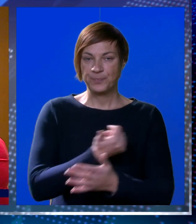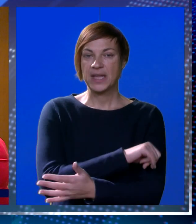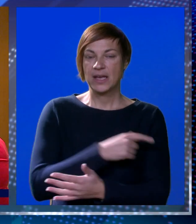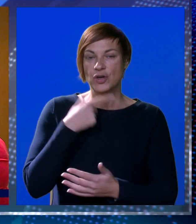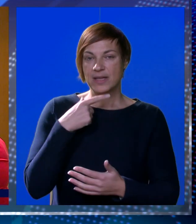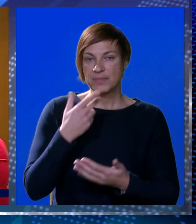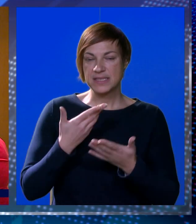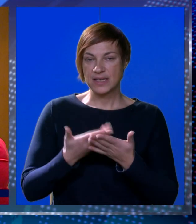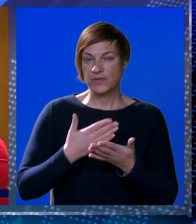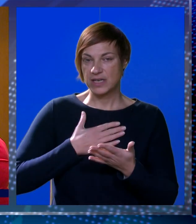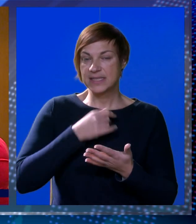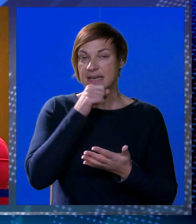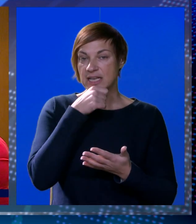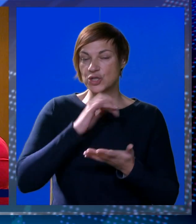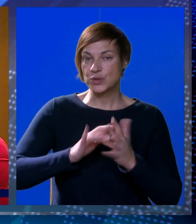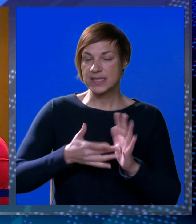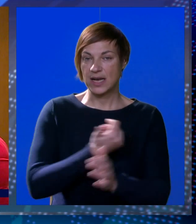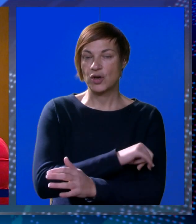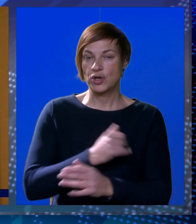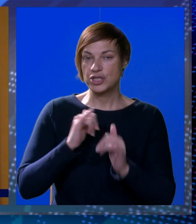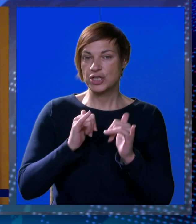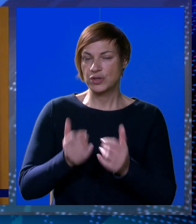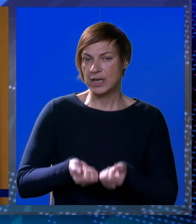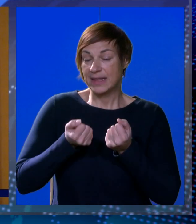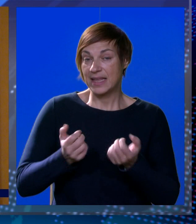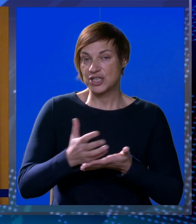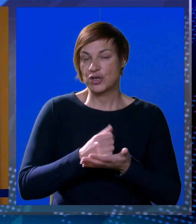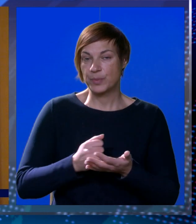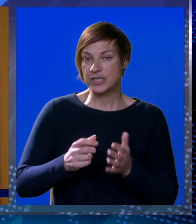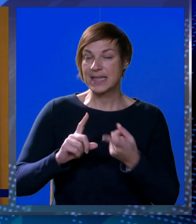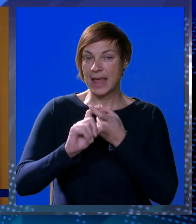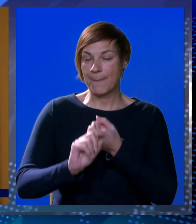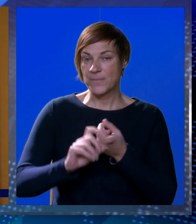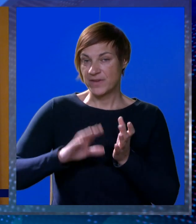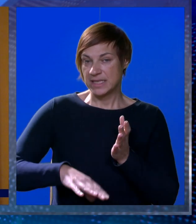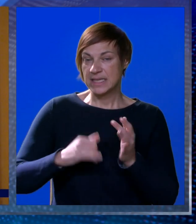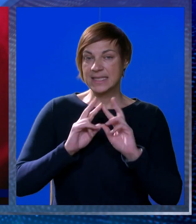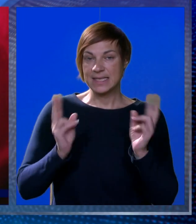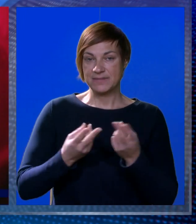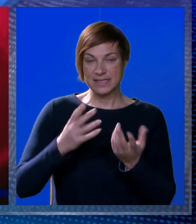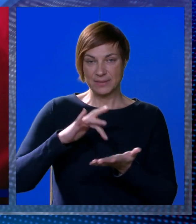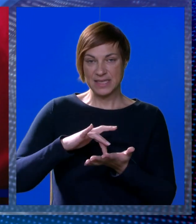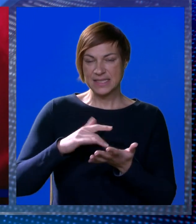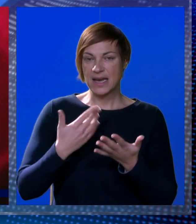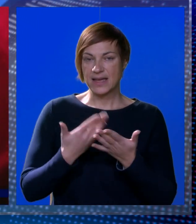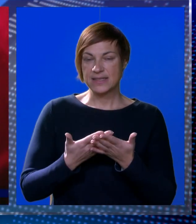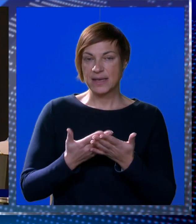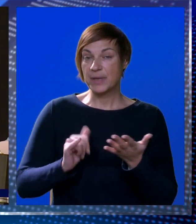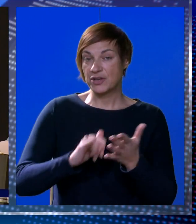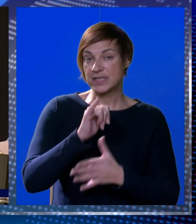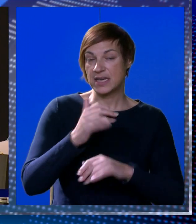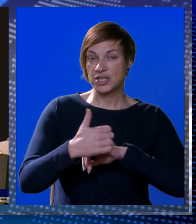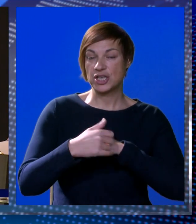Godinama se govorilo kako je za našu županju cijelogodišnji turizam teško posjeći zbog slabe povezanosti s drugim svjetskim destinacijama,